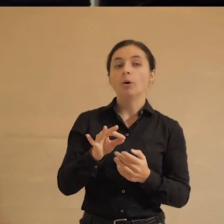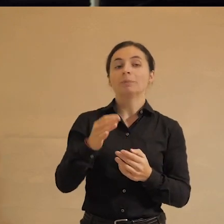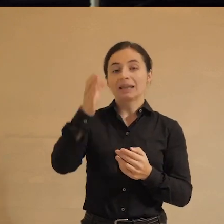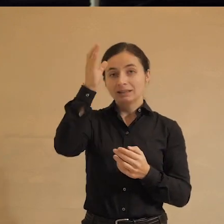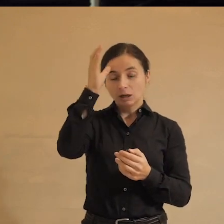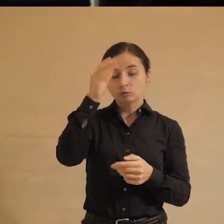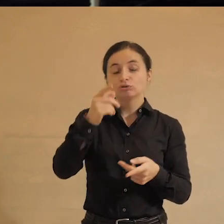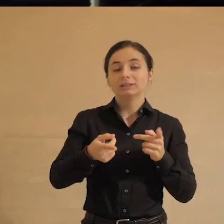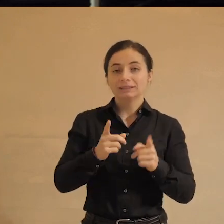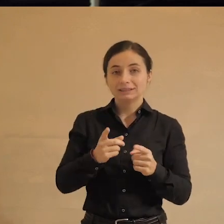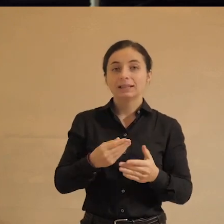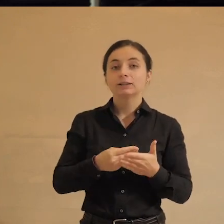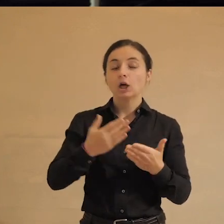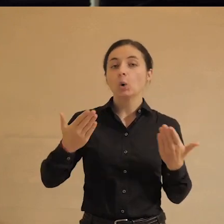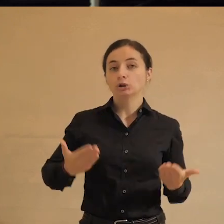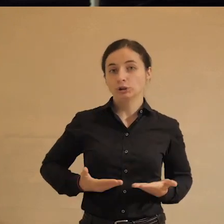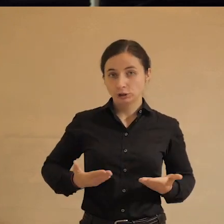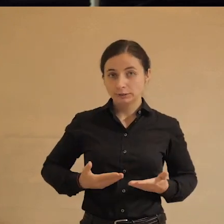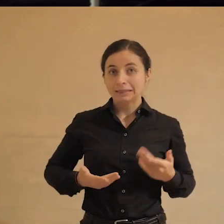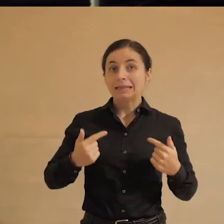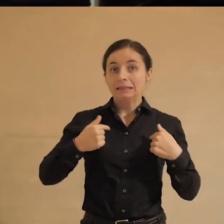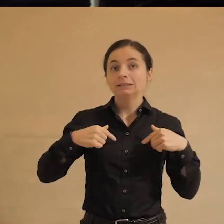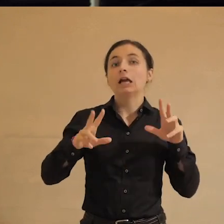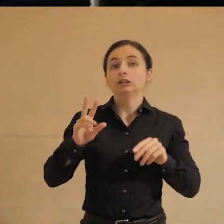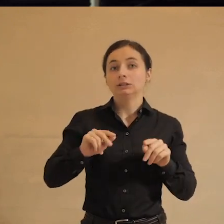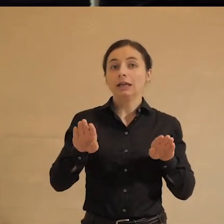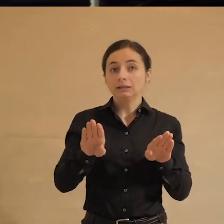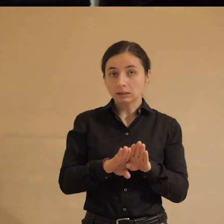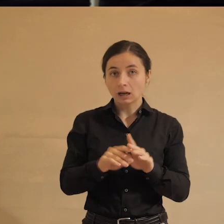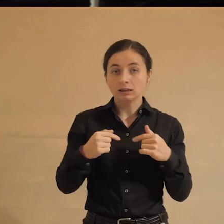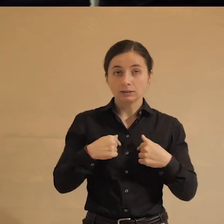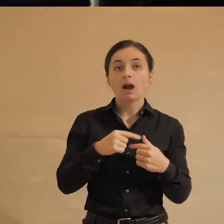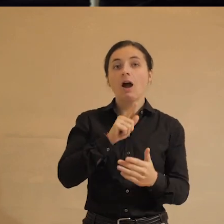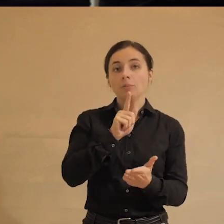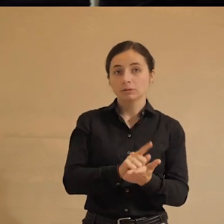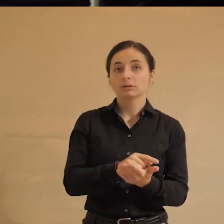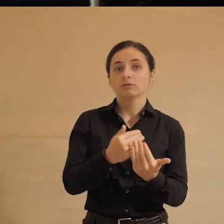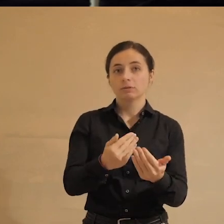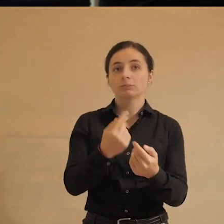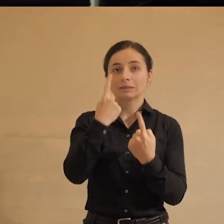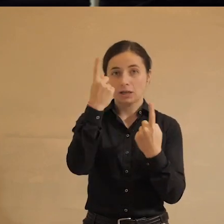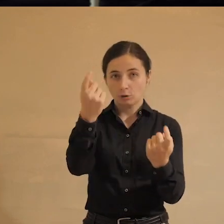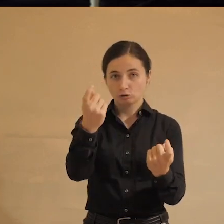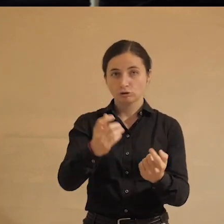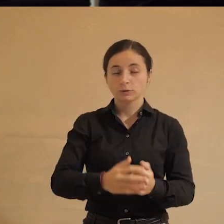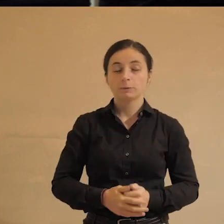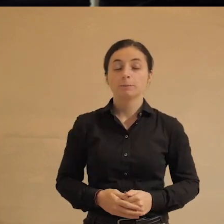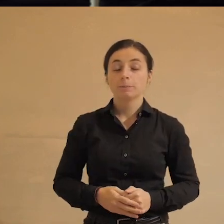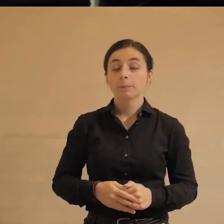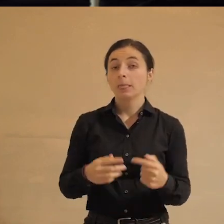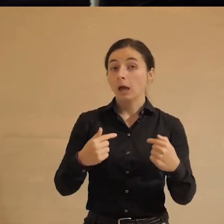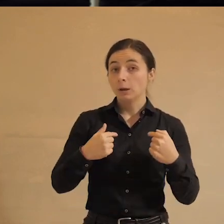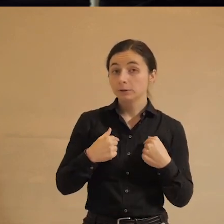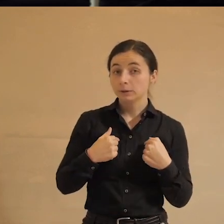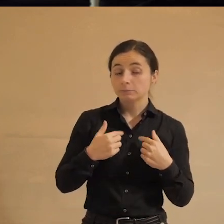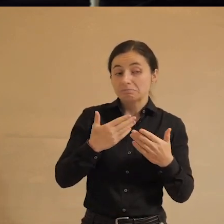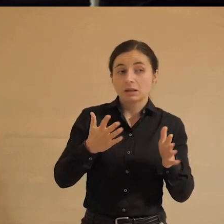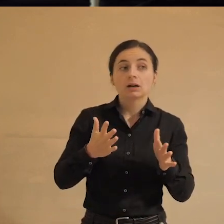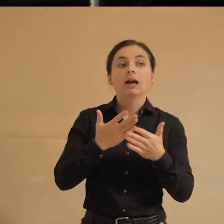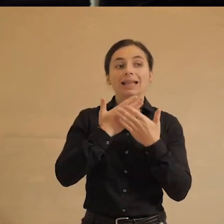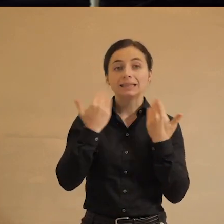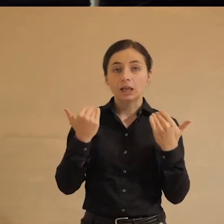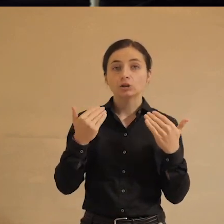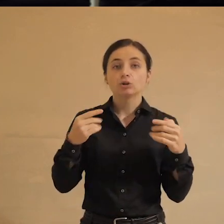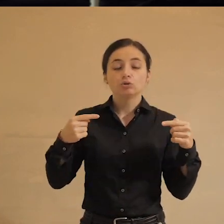истина дороже жизни. Поэтому, раз я считаю, что это так, то я вам должна об этом сообщить. Итак, значит, нет четкого разделения